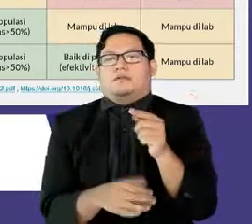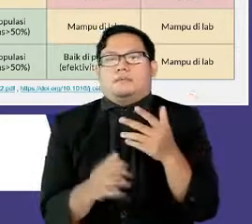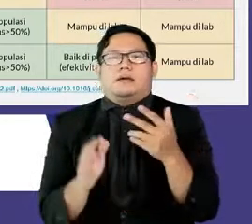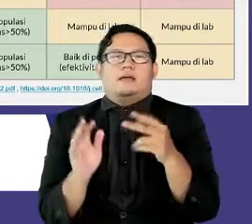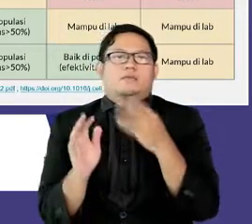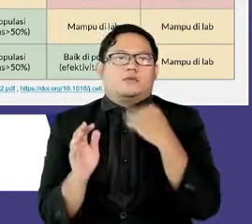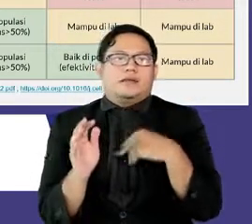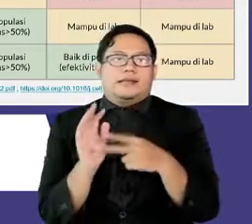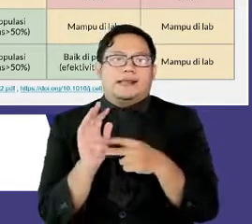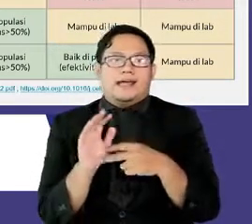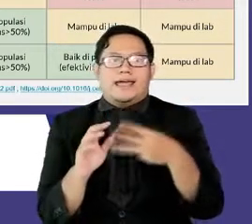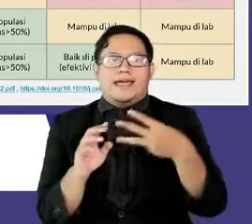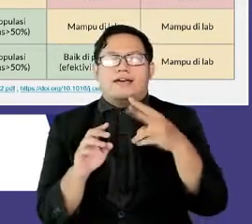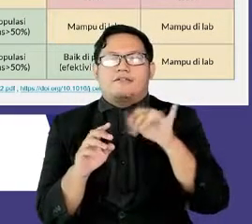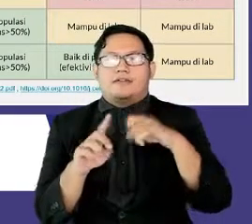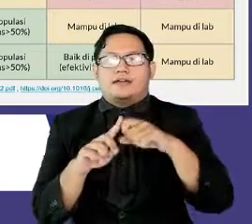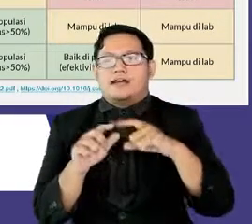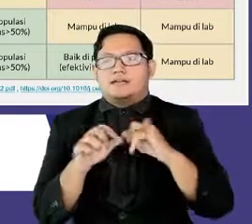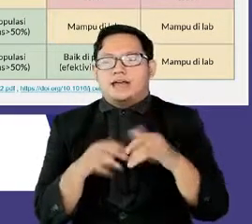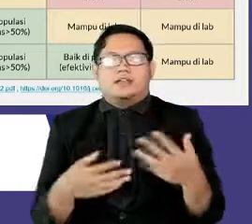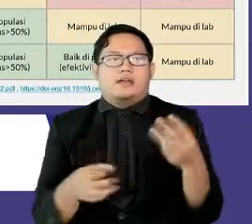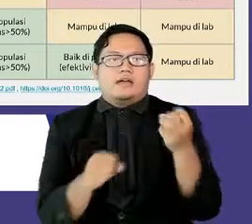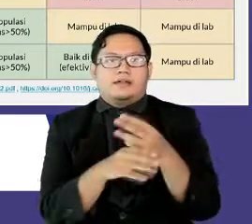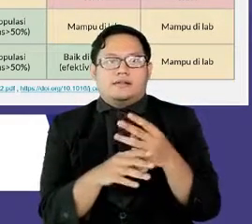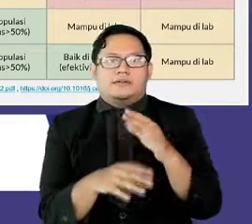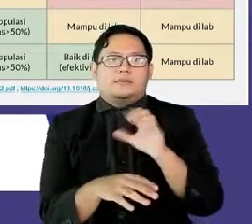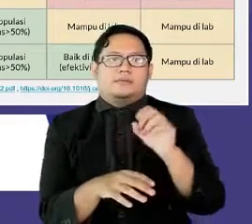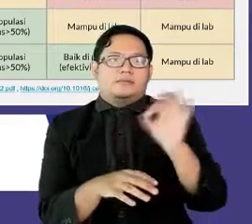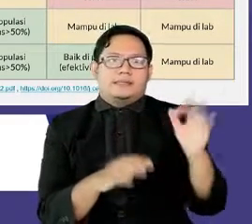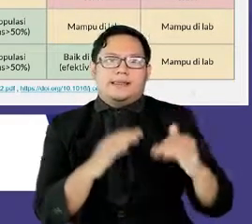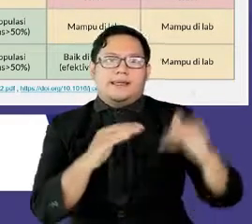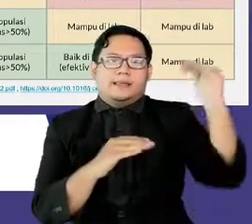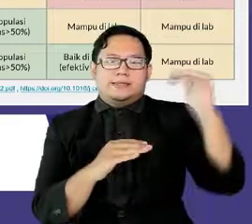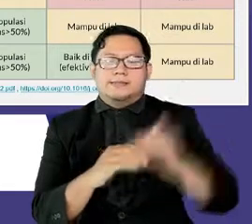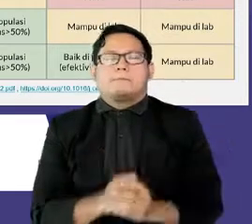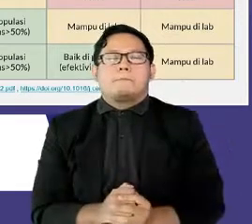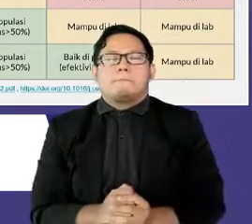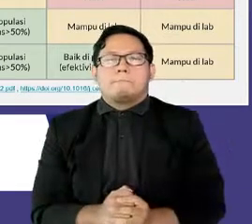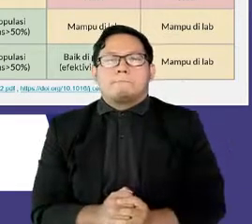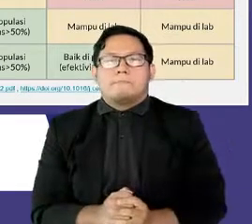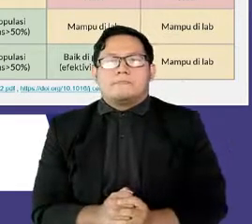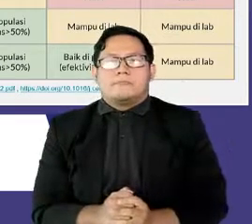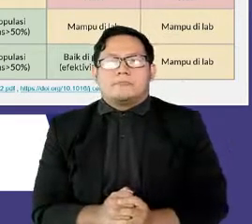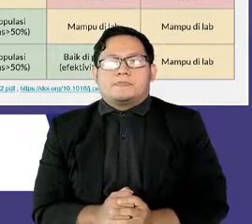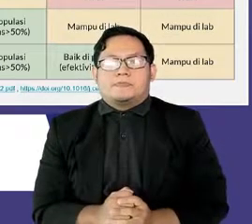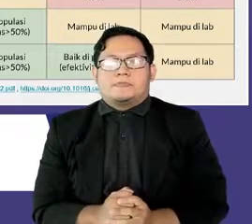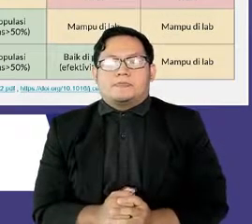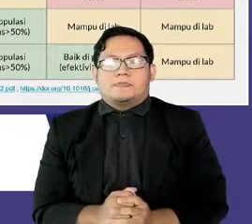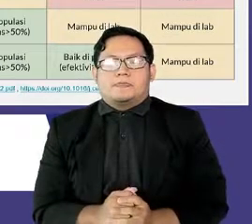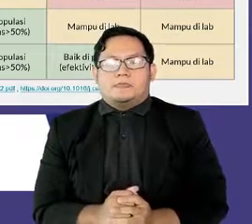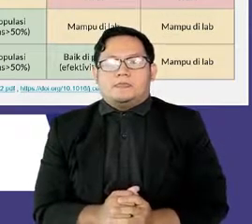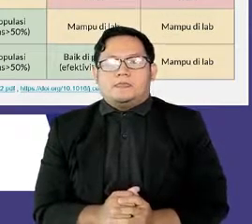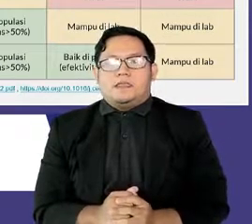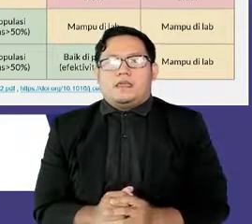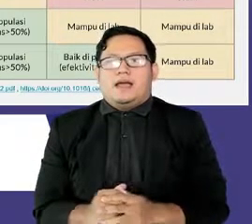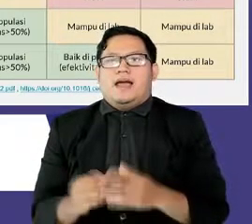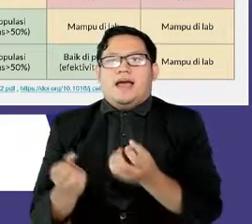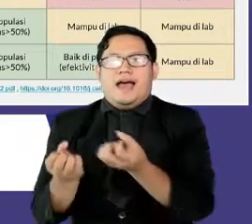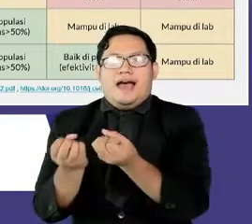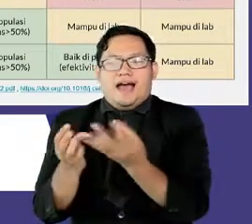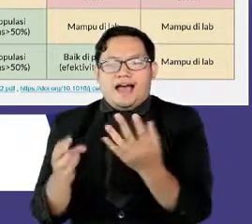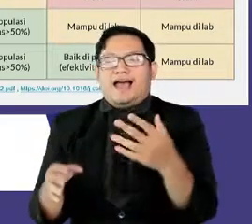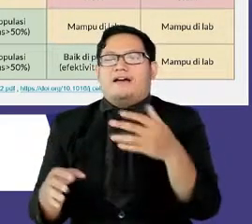nilai efikasi atau efektivitas di atas 50%. Sikap yang tepat dengan adanya penurunan angka